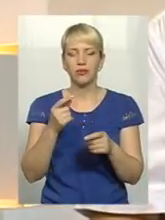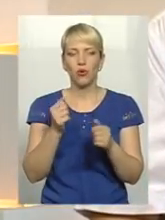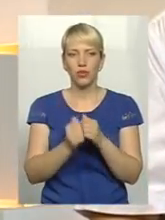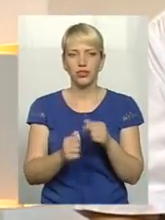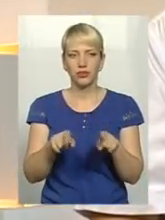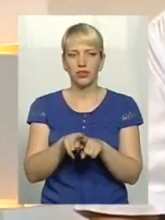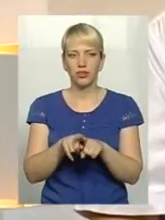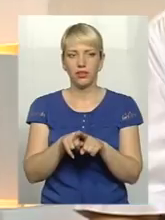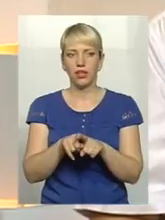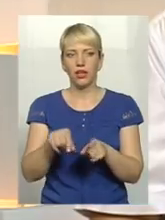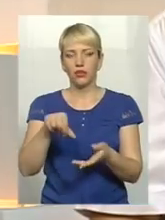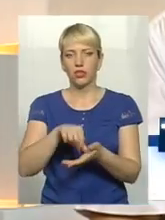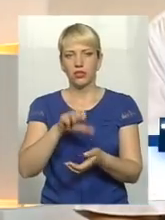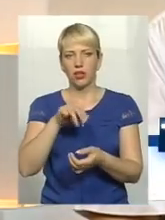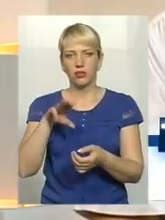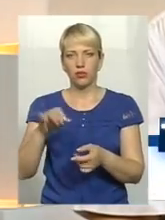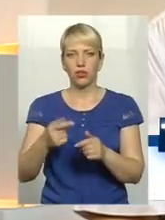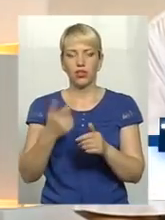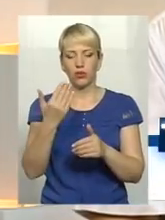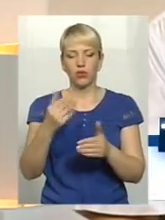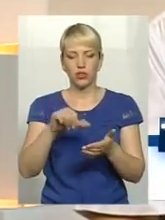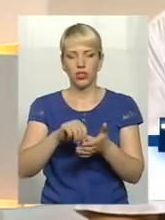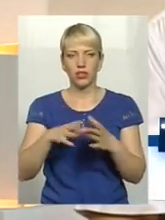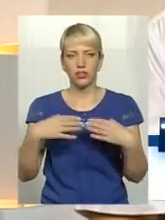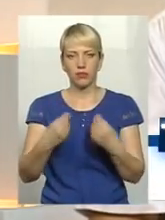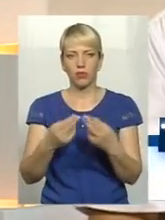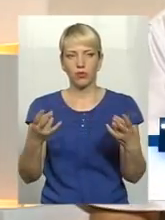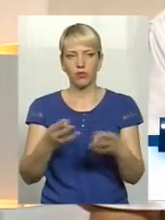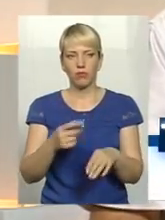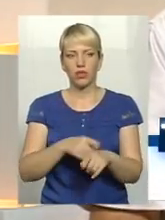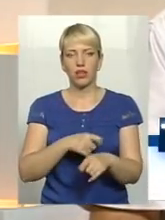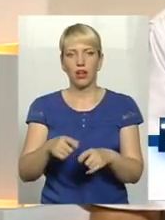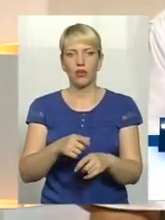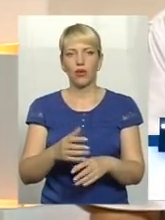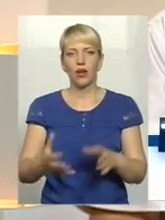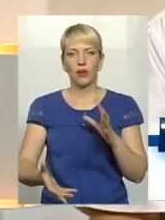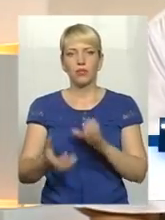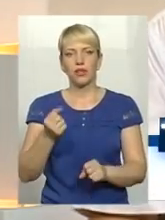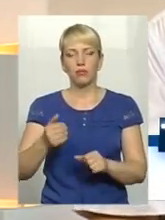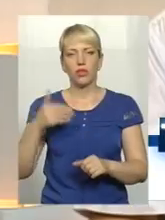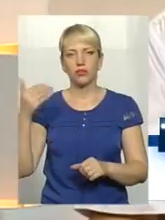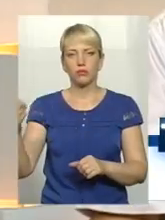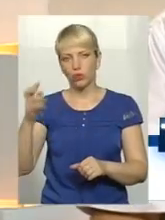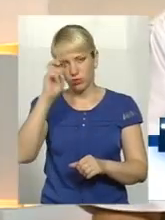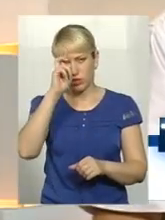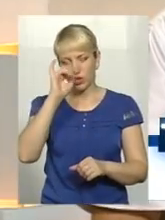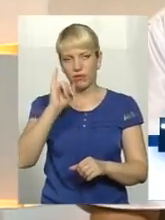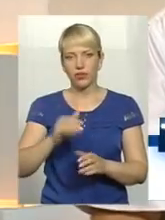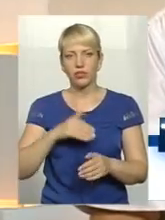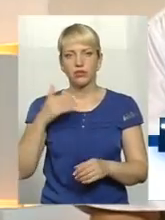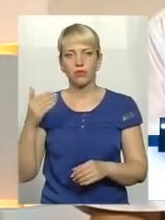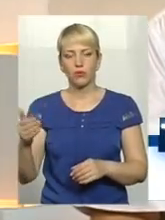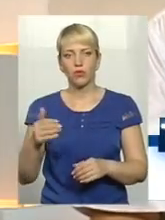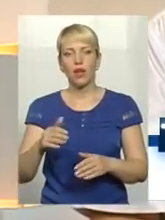такі учасника, то його сім'я, члени сім'ї потребують матеріальної підтримки з боку як держави, так і з боку